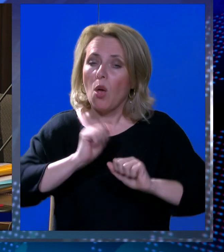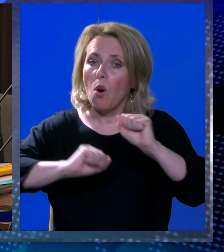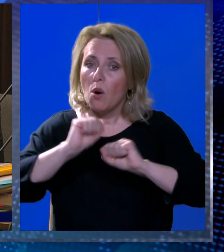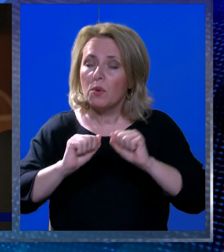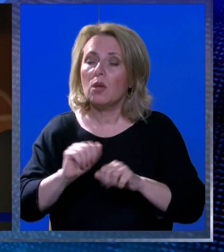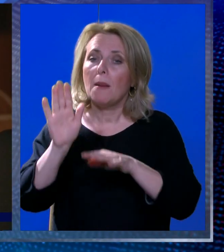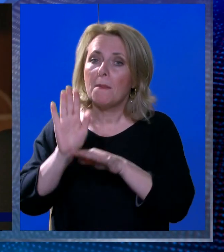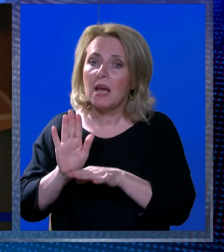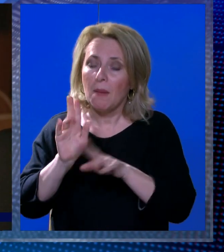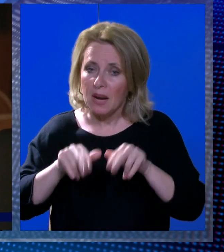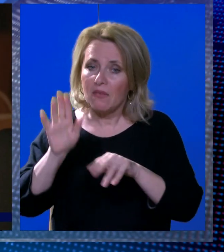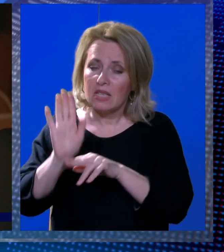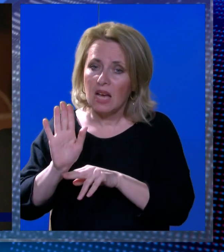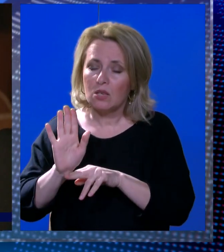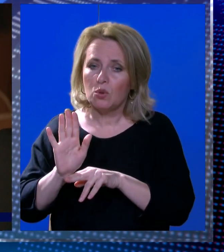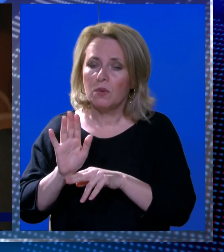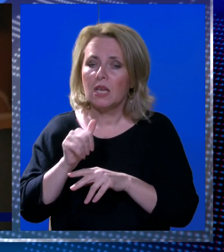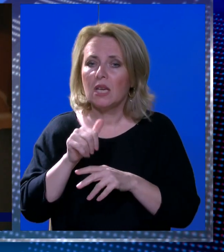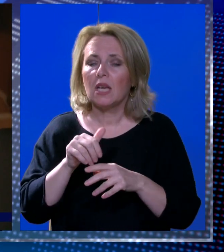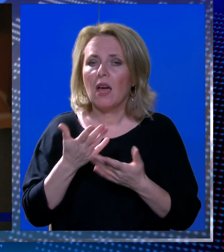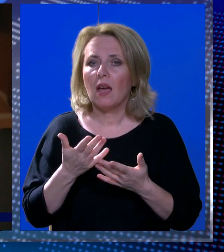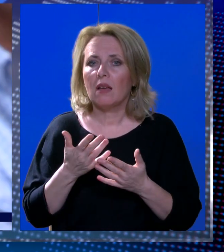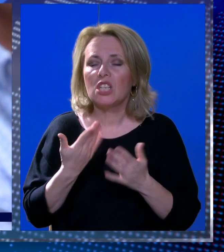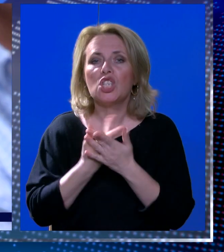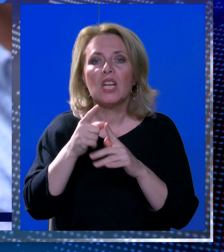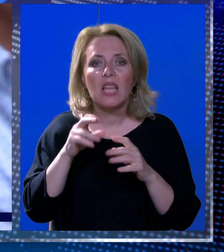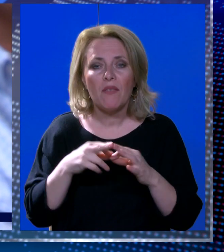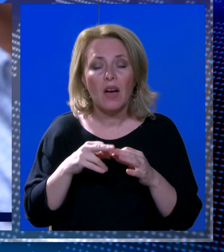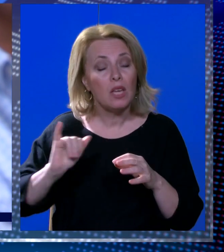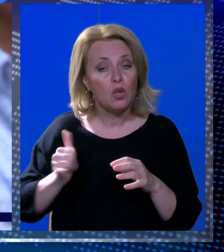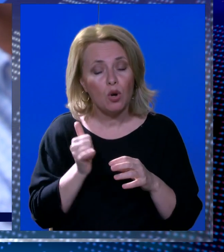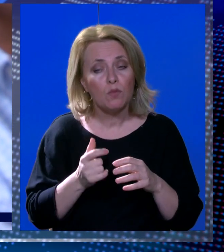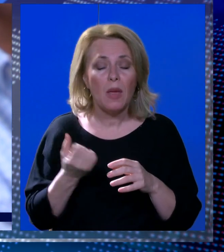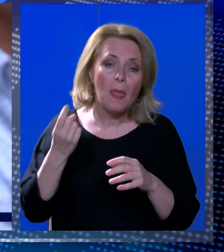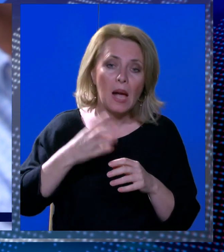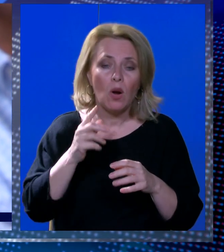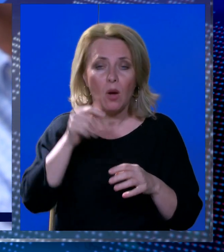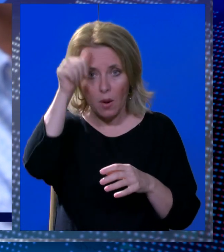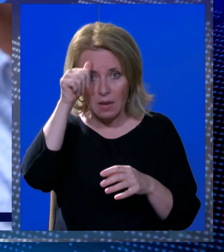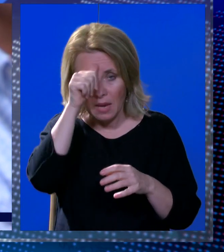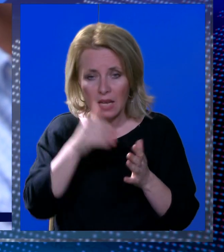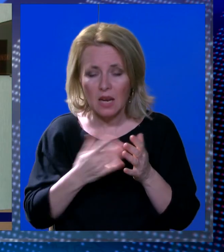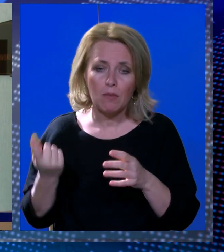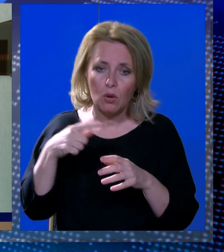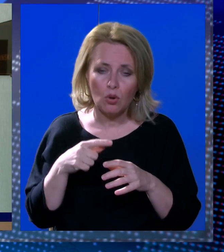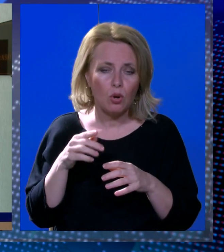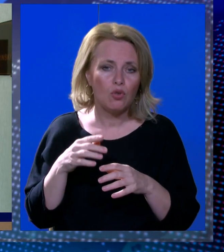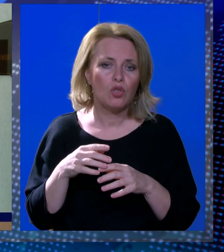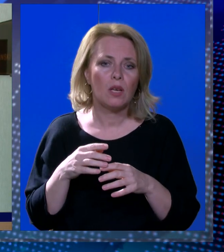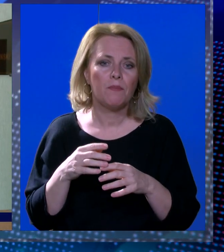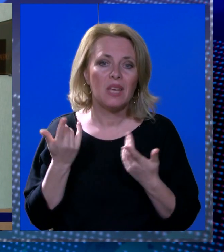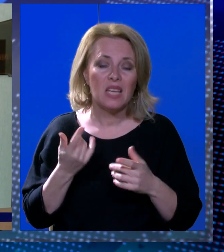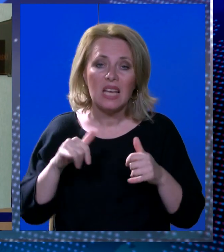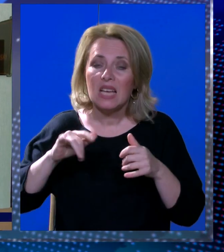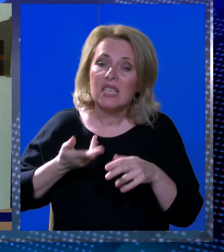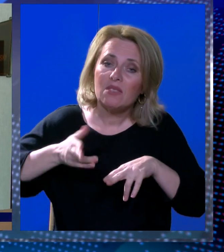žrtava. Na okrivljeničkoj klupi još je slobodnih mjesta na kojima bi trebalo sjedati nekoliko novih imena. Sve više se u